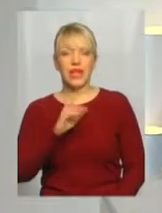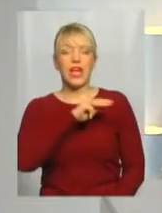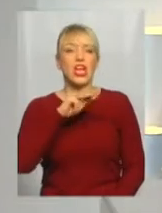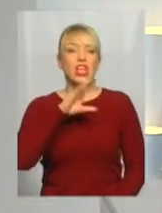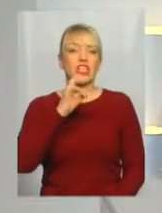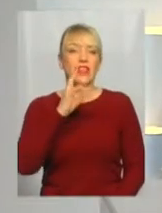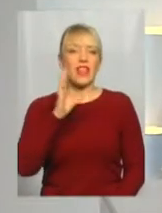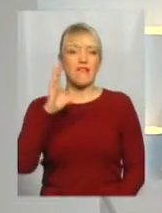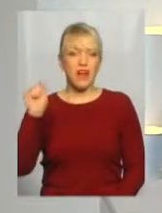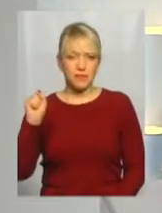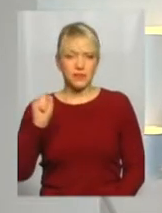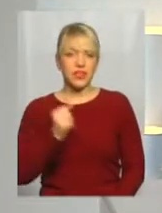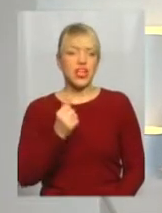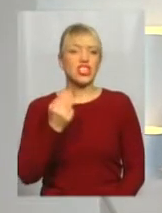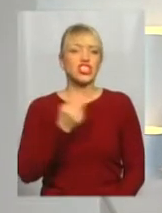Швейцарії